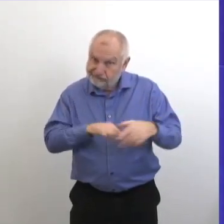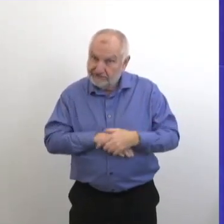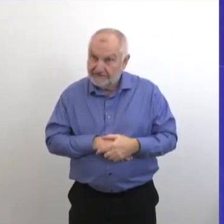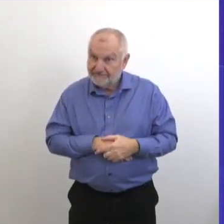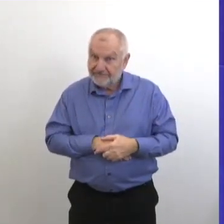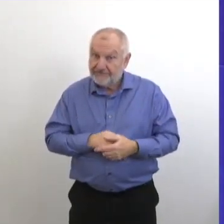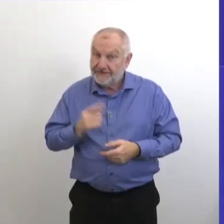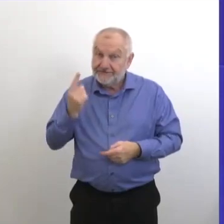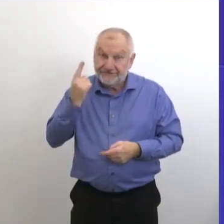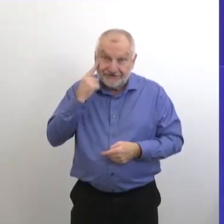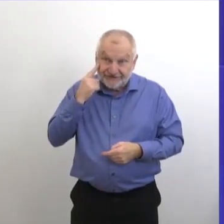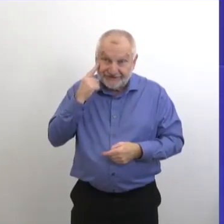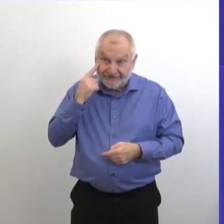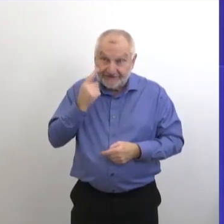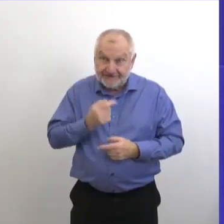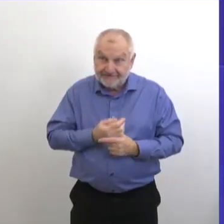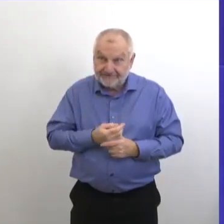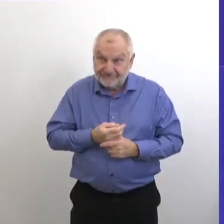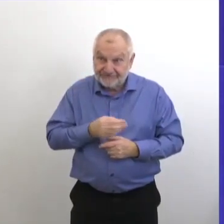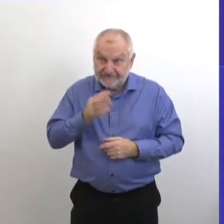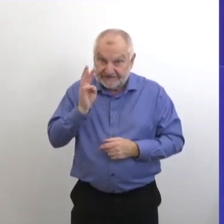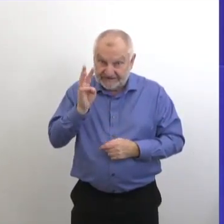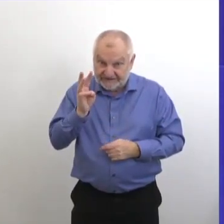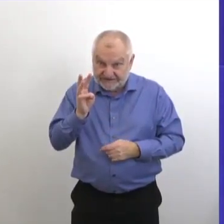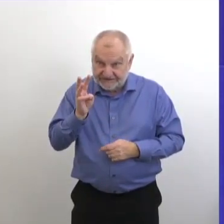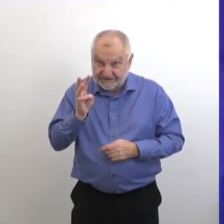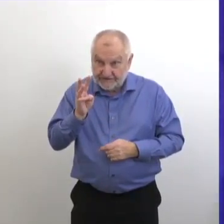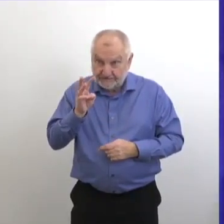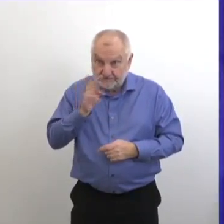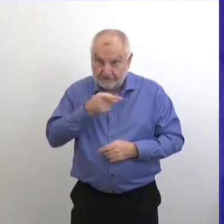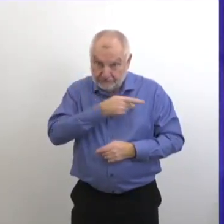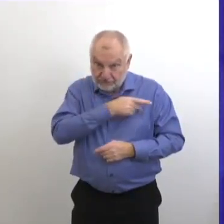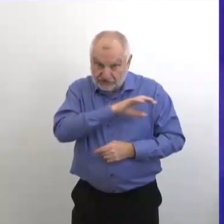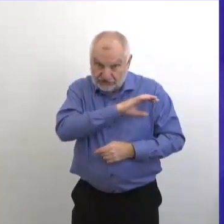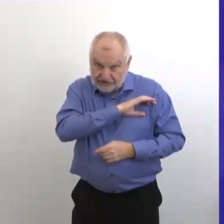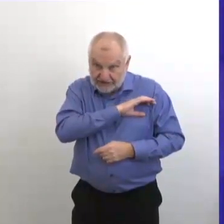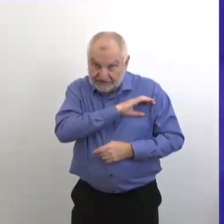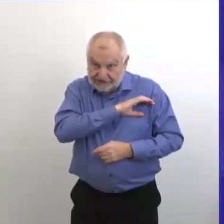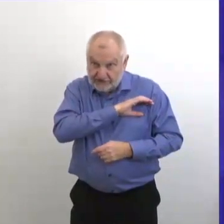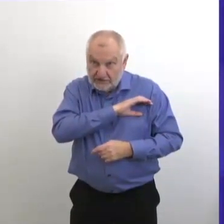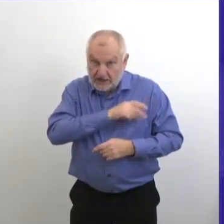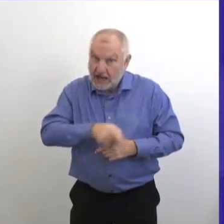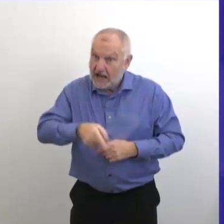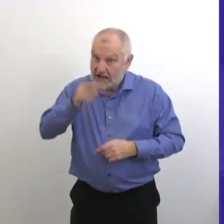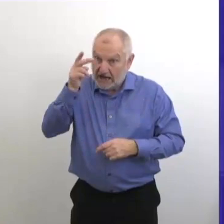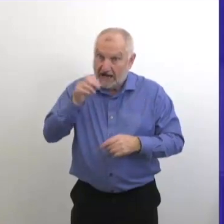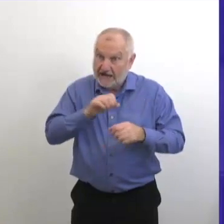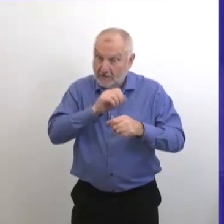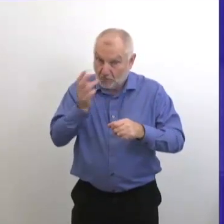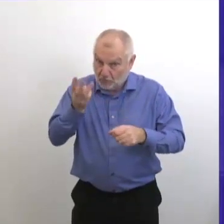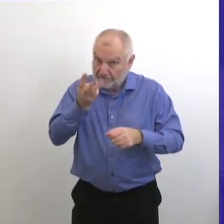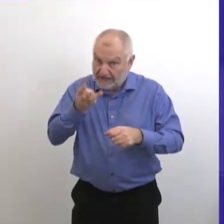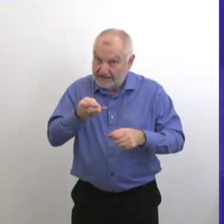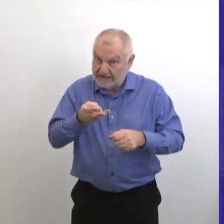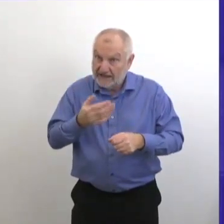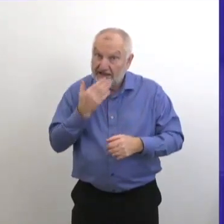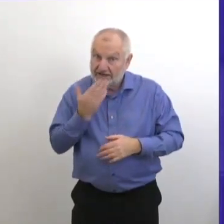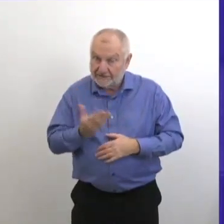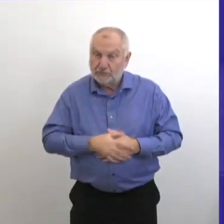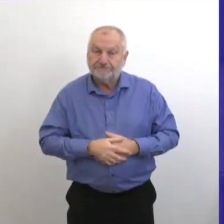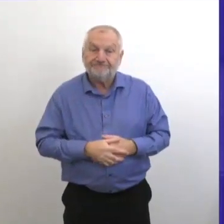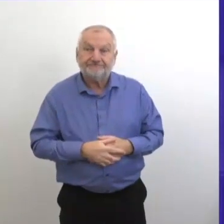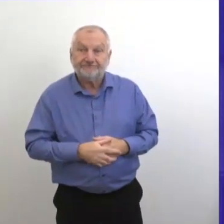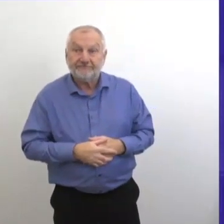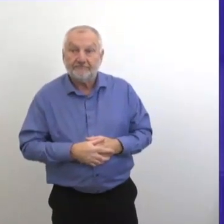6 des foyers de soins personnels de Winnipeg qui ont vraiment des foyers épidémiques importants. D'accord, merci. Docteur